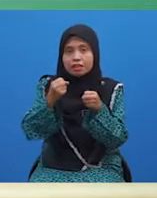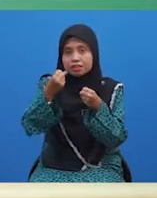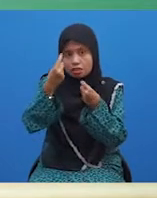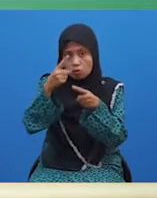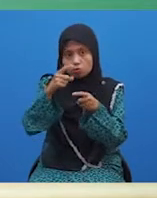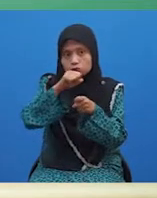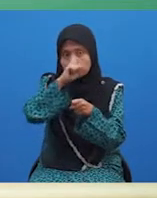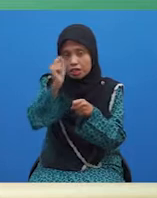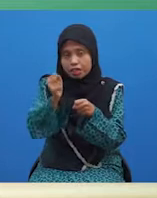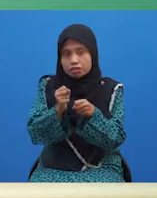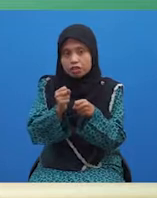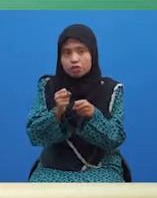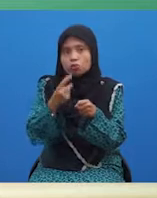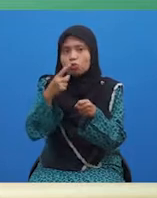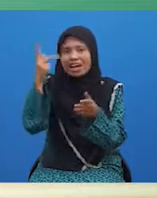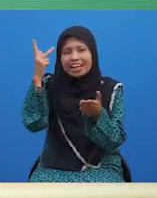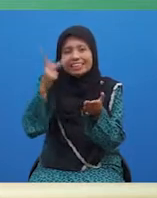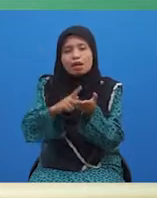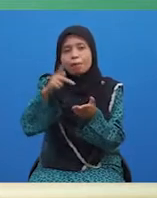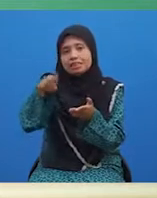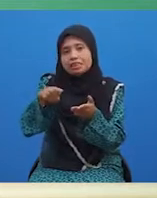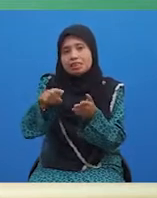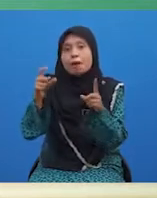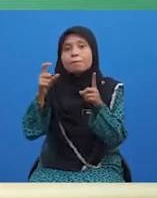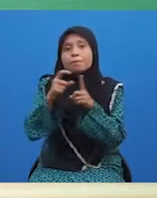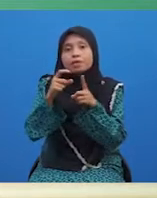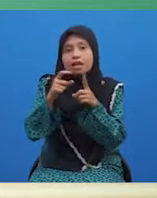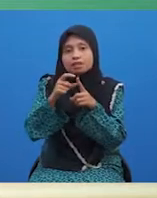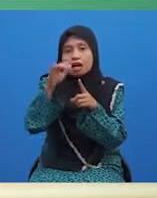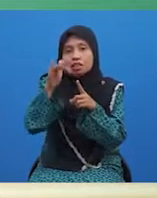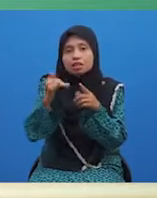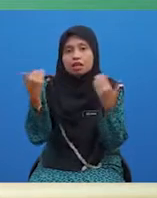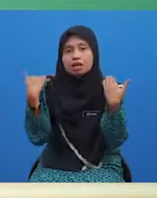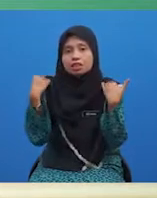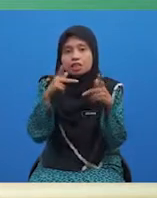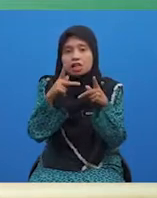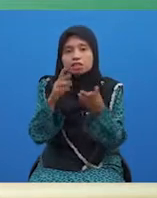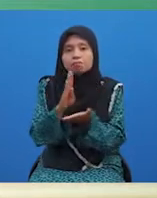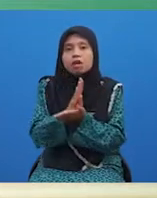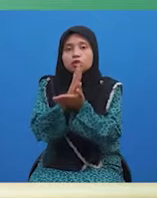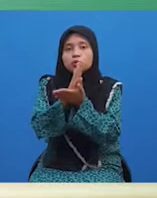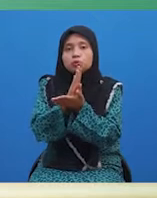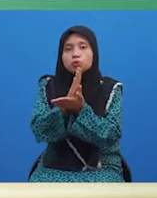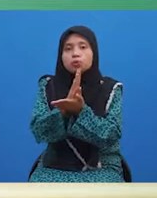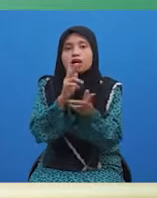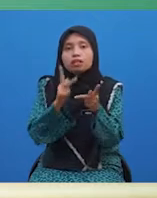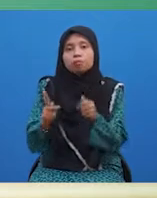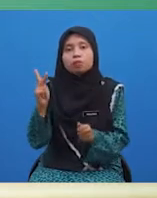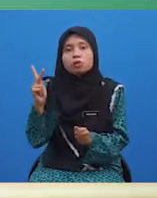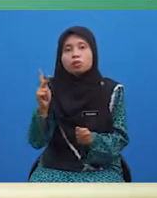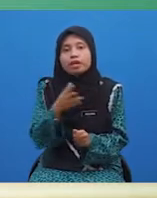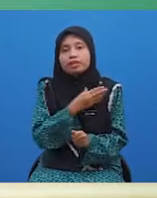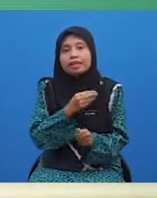tugasan pertama iaitu mengenalpasti perkataan yang mengandungi kata bantu, kata